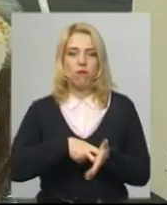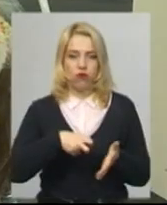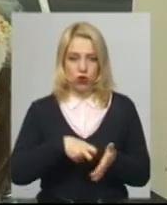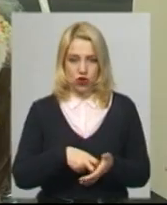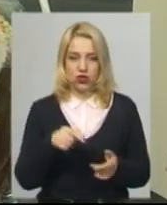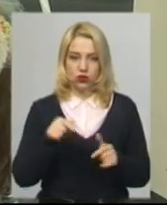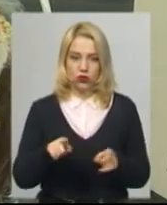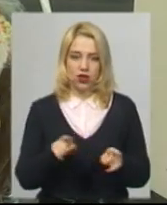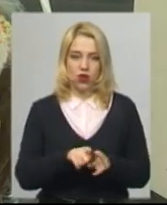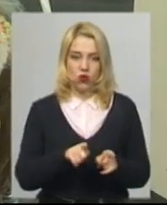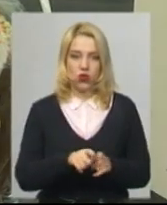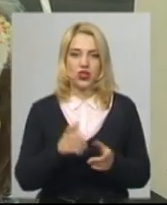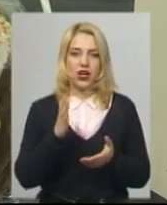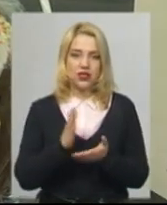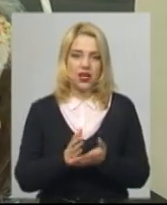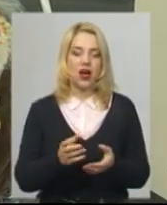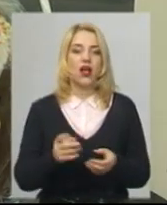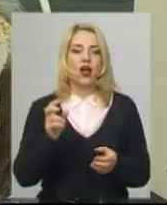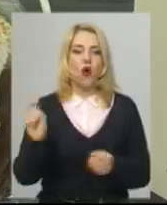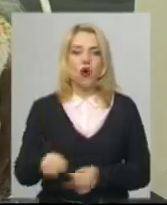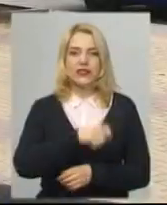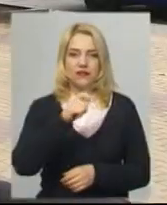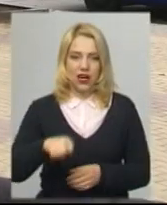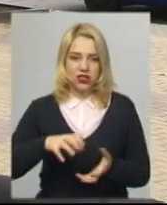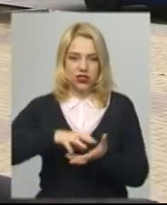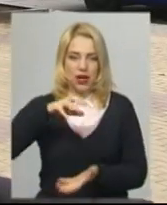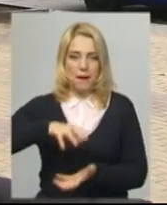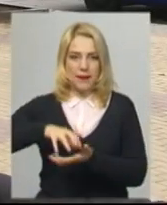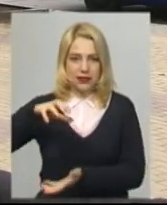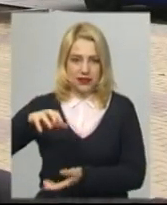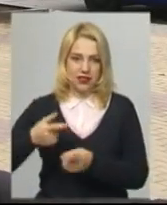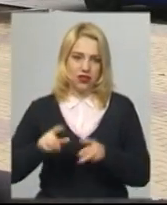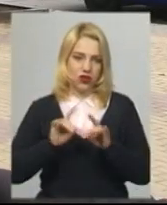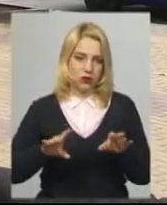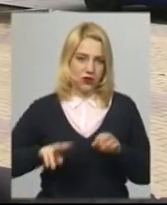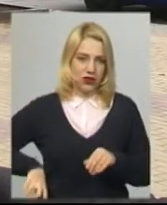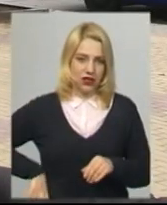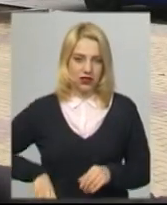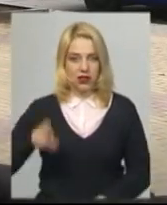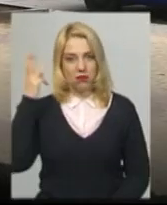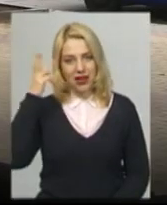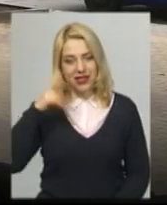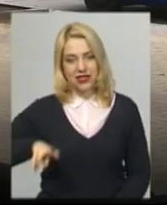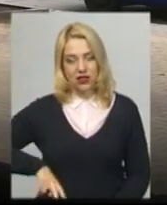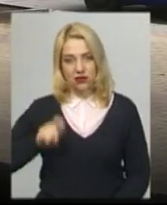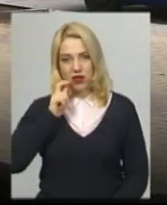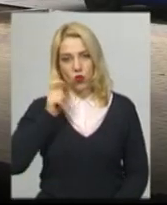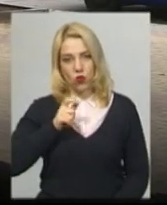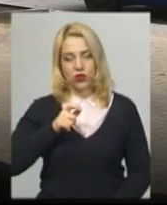також доставляють освячені паски, розповідає директор Хмельницької дирекції Укрпошти Микола Громов. Хмельницька дирекція Укрпошти